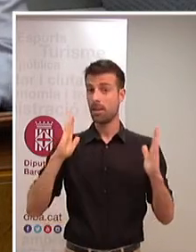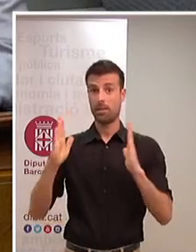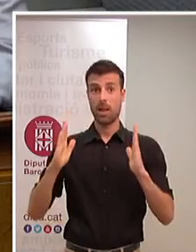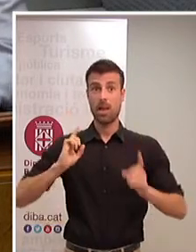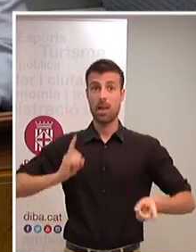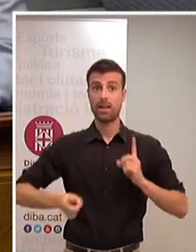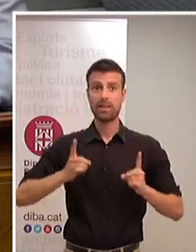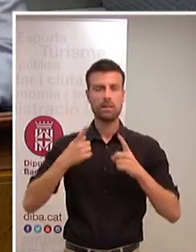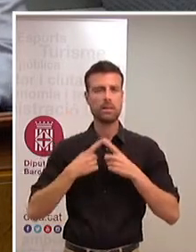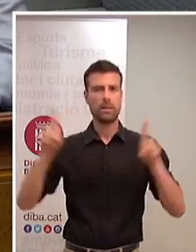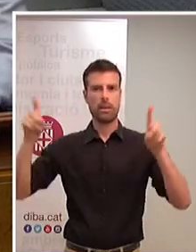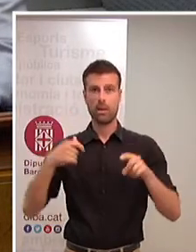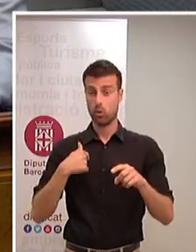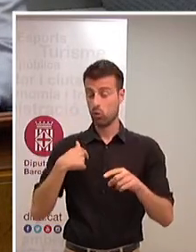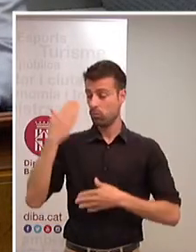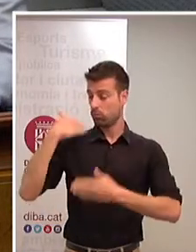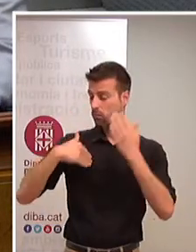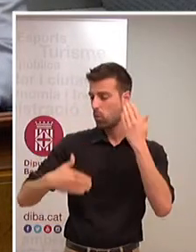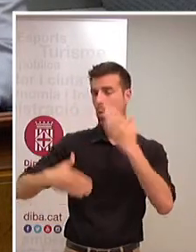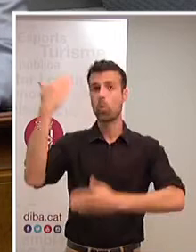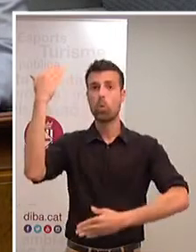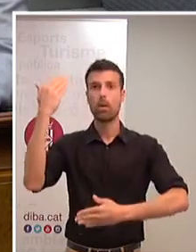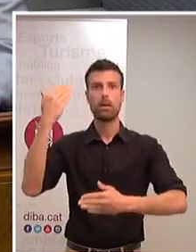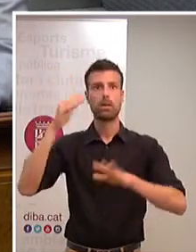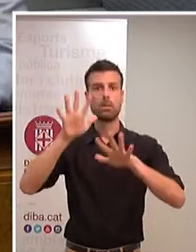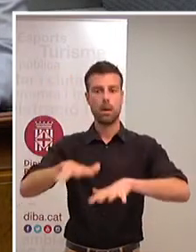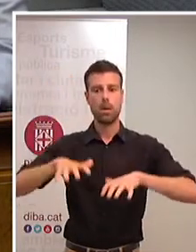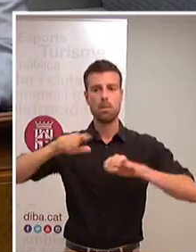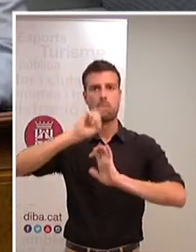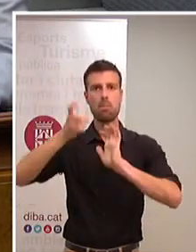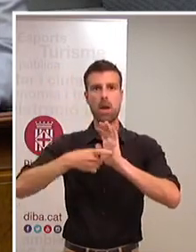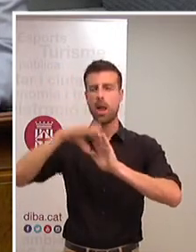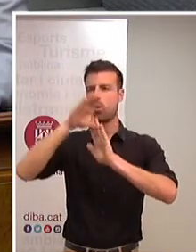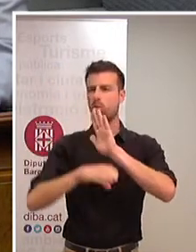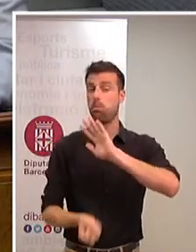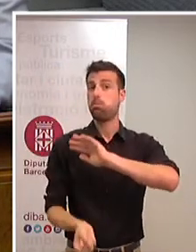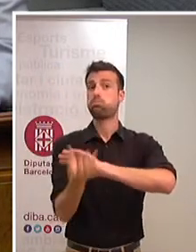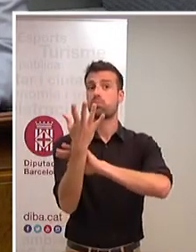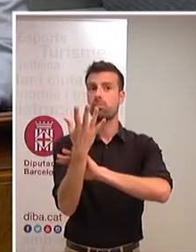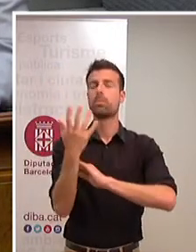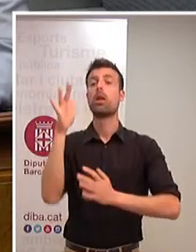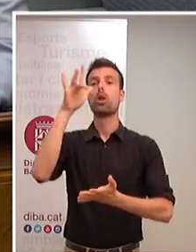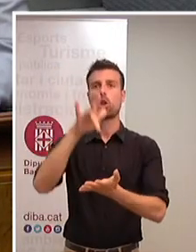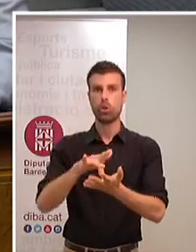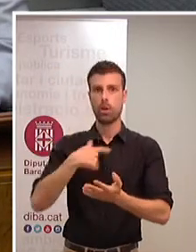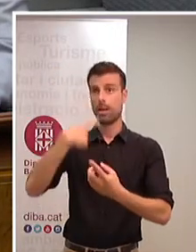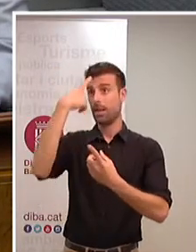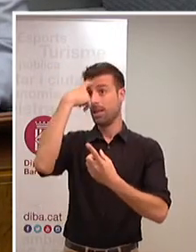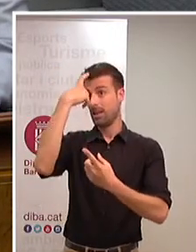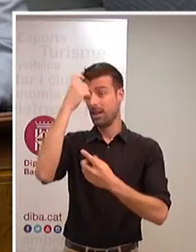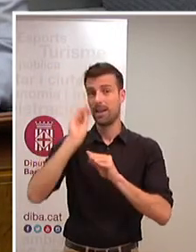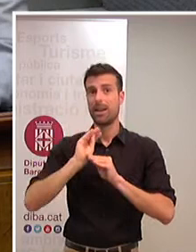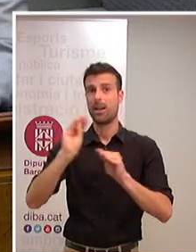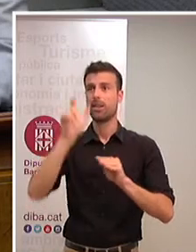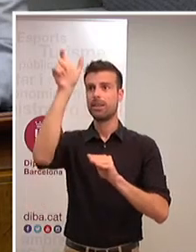diferent. Jo començava aquest ple de Constitució en el seu moment recordant que éres la primera